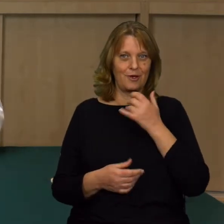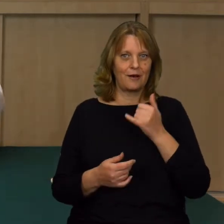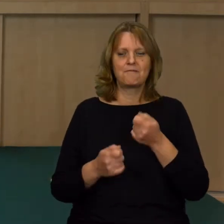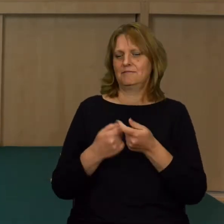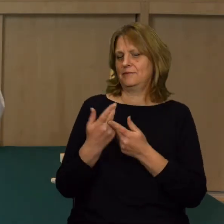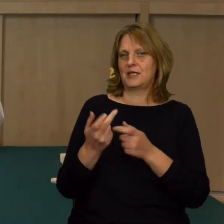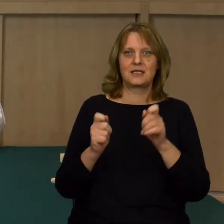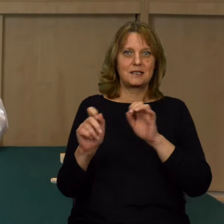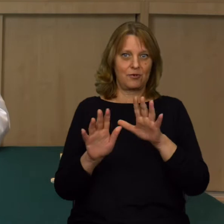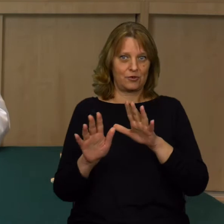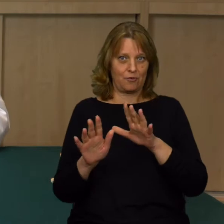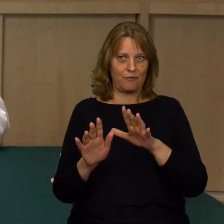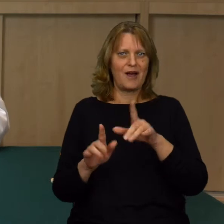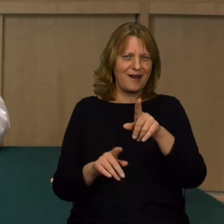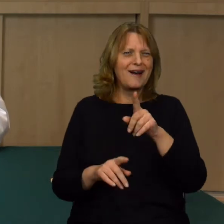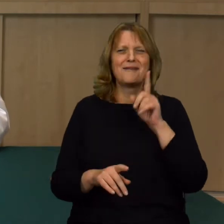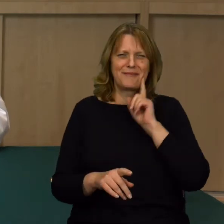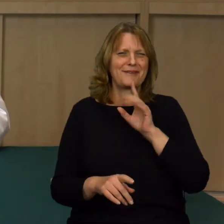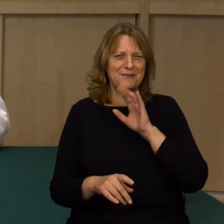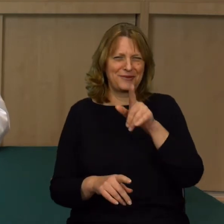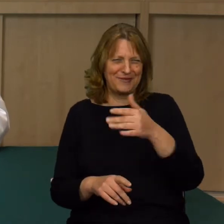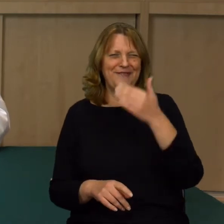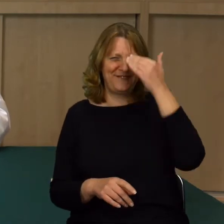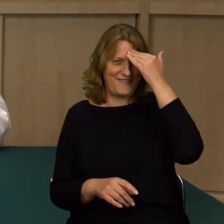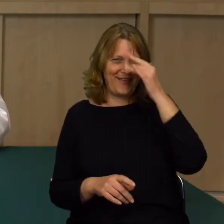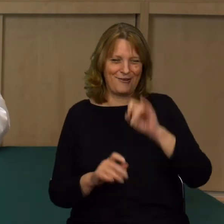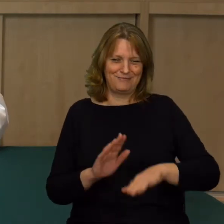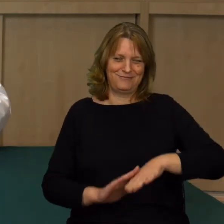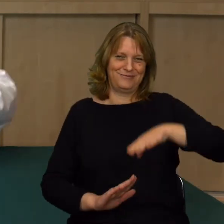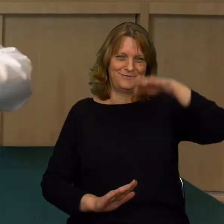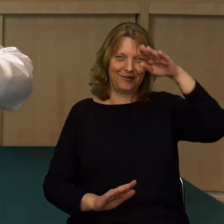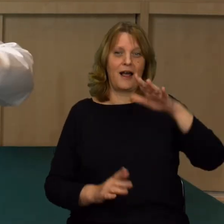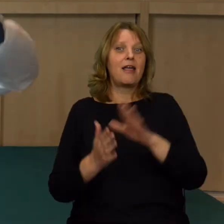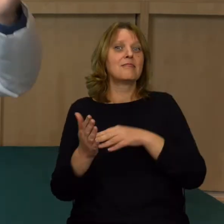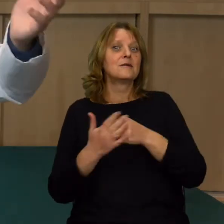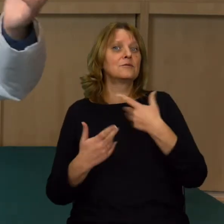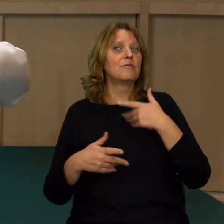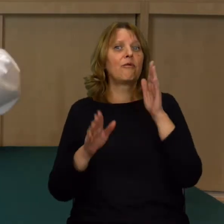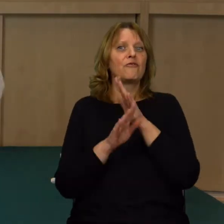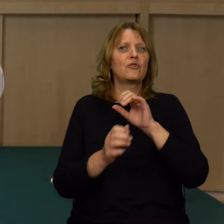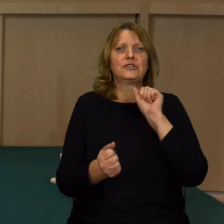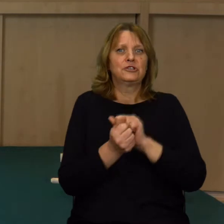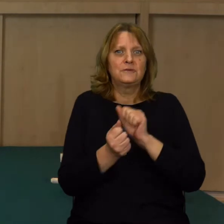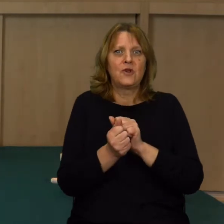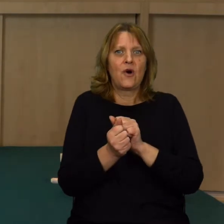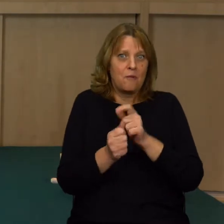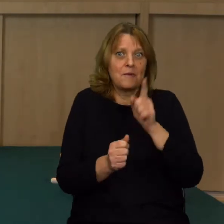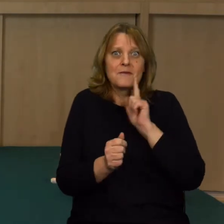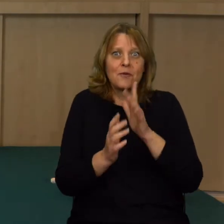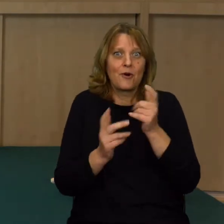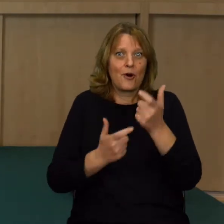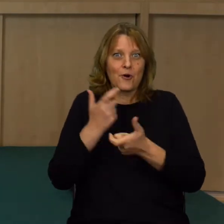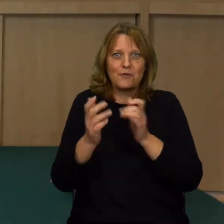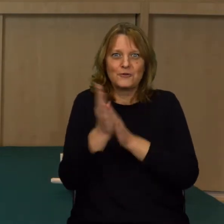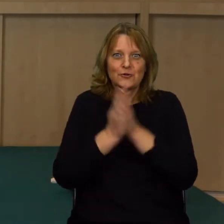sposobów. I prawdopodobnie już używaliście ich od dzieciństwa. Bo jak zmarznaliście gdzieś na dworze, to prawdopodobnie